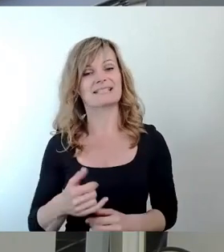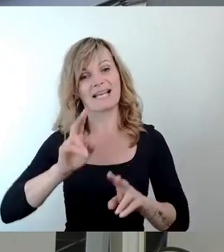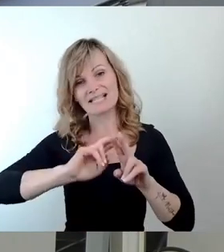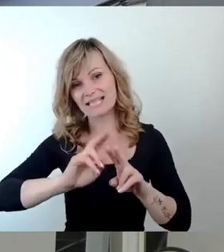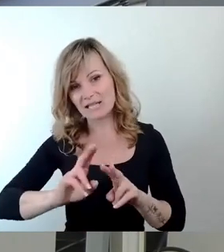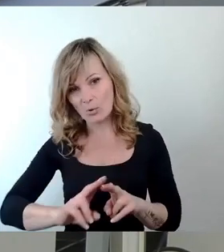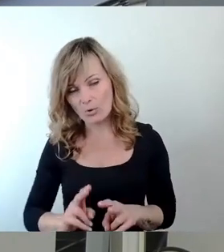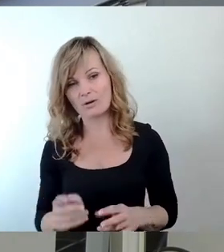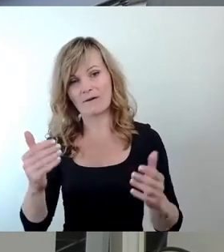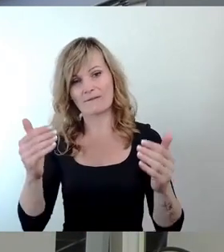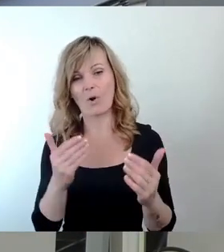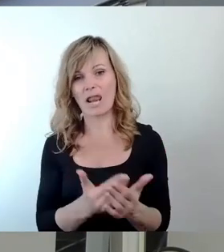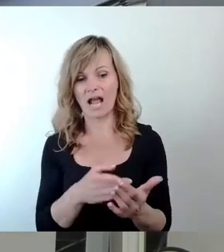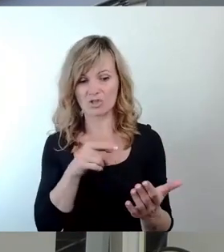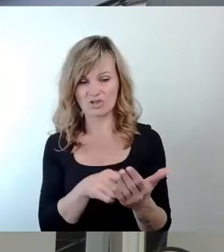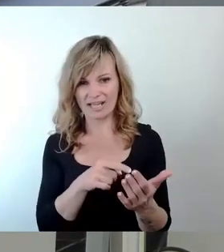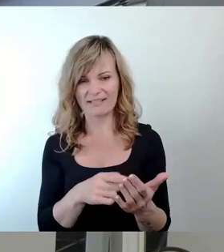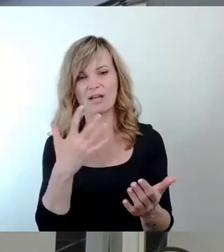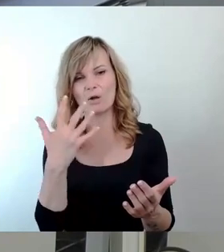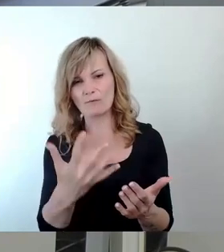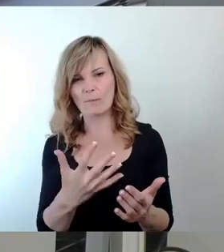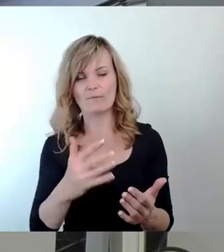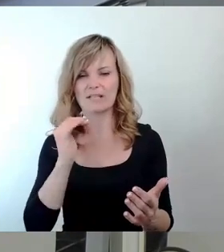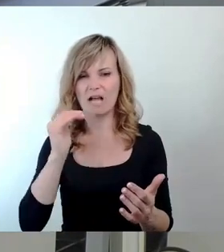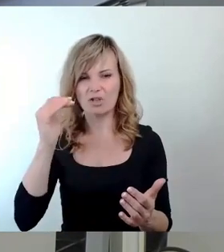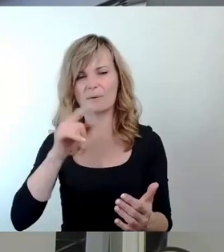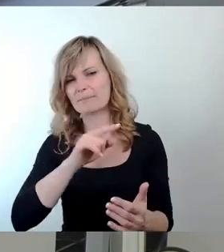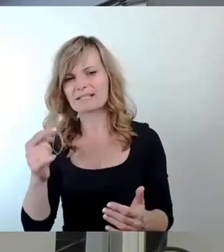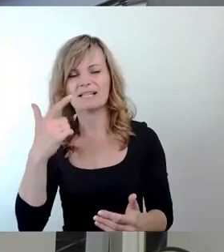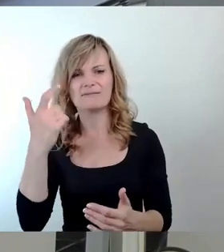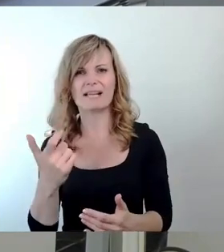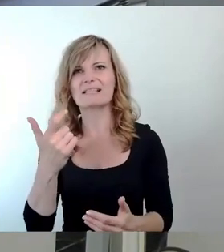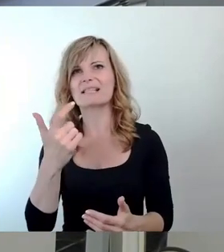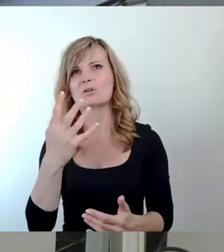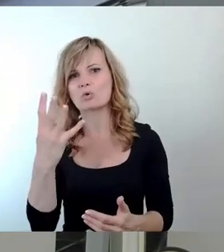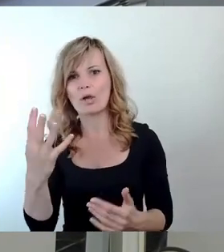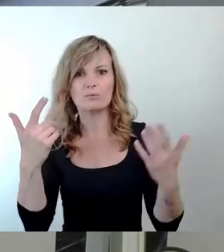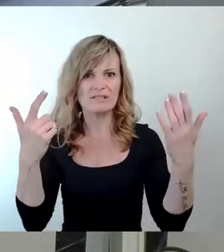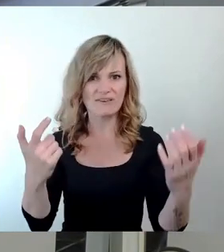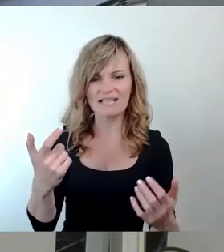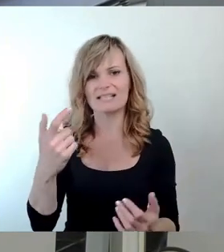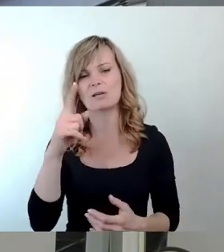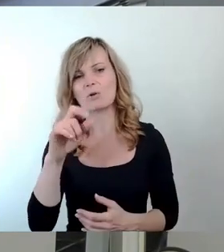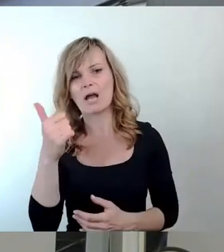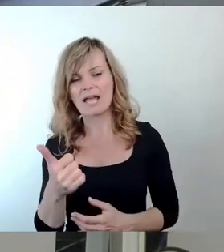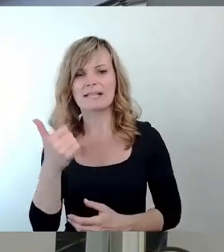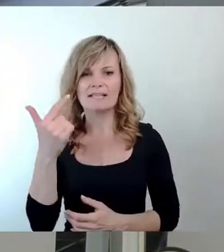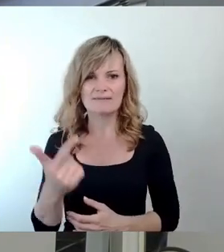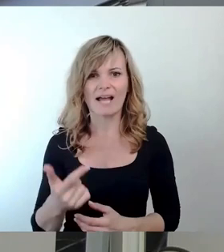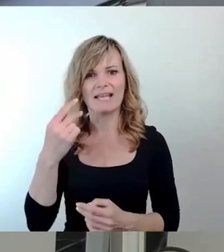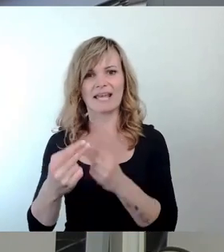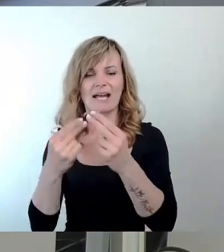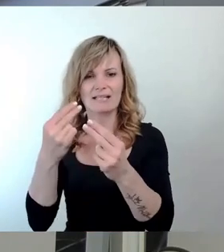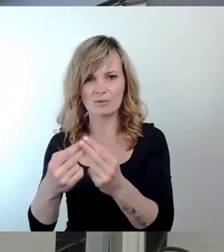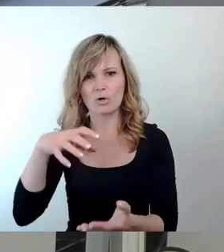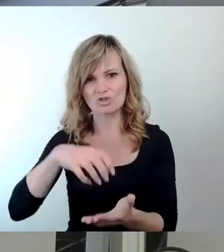Vorlage drinsteht, diese fünf Drangen bis 2029, das sind noch ein oder zwei Generationen Stadträte, die das Thema dann haben,